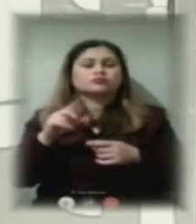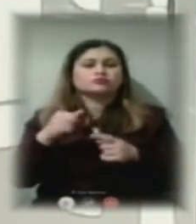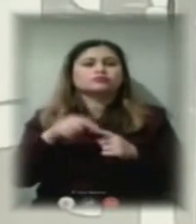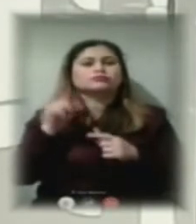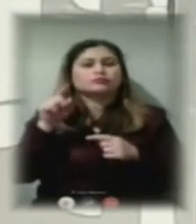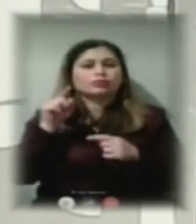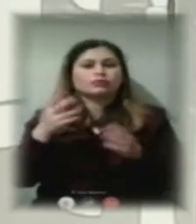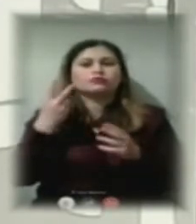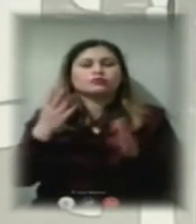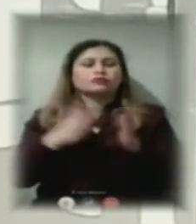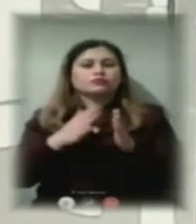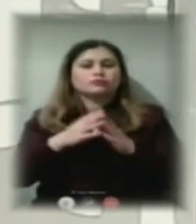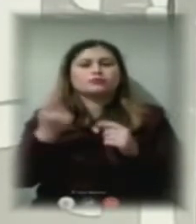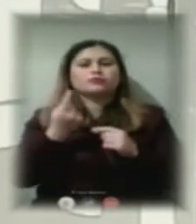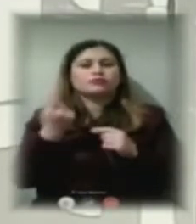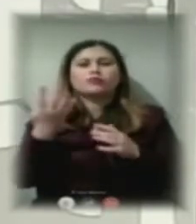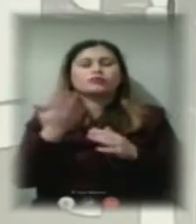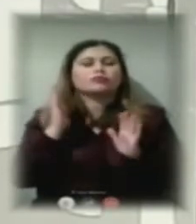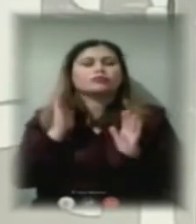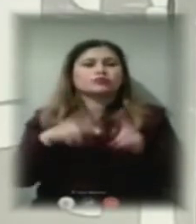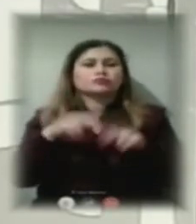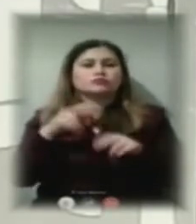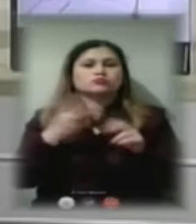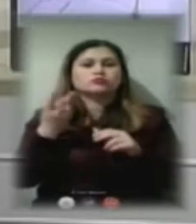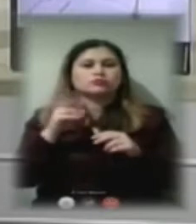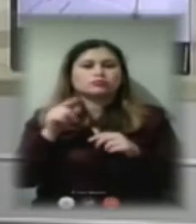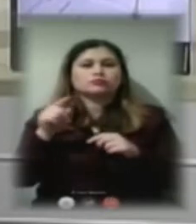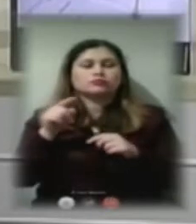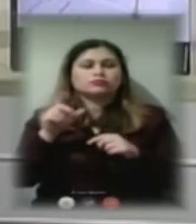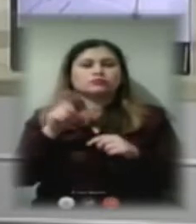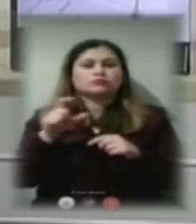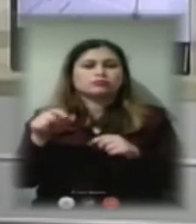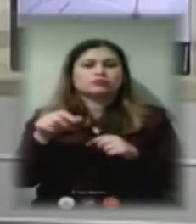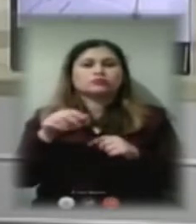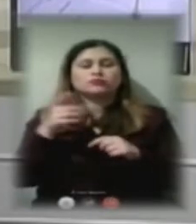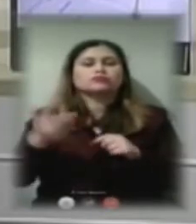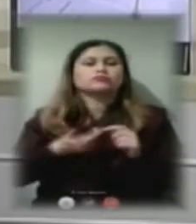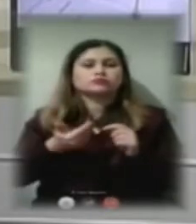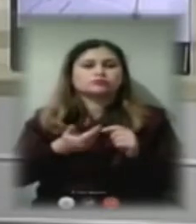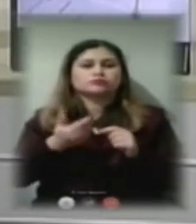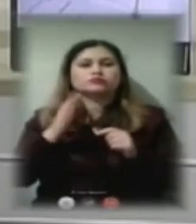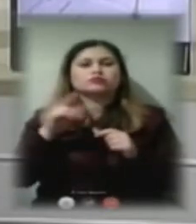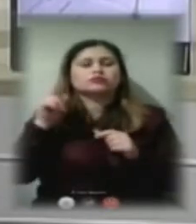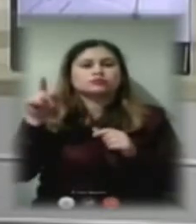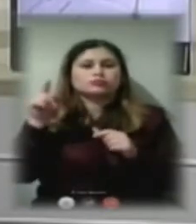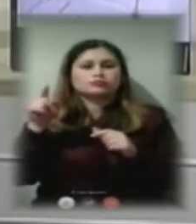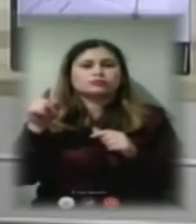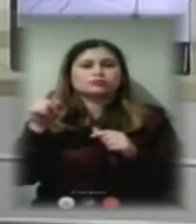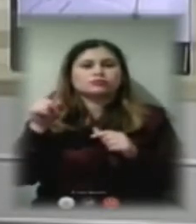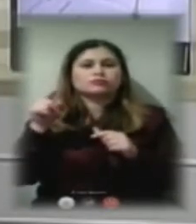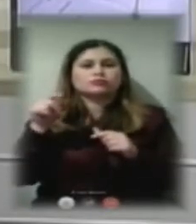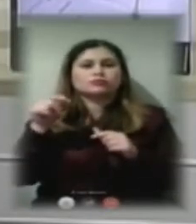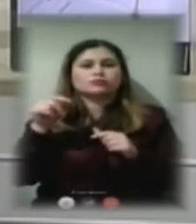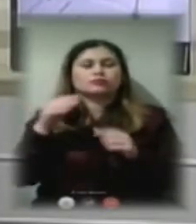перші, які будуть побудовані для цих людей, які проживають в тих будинках